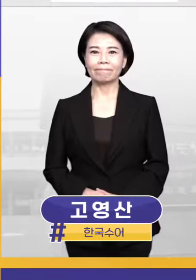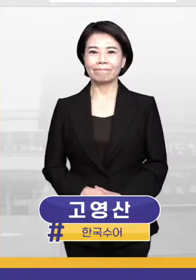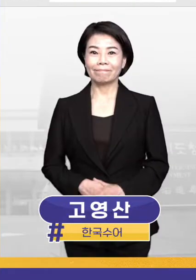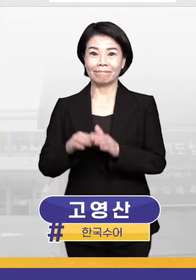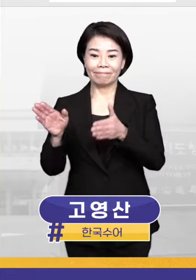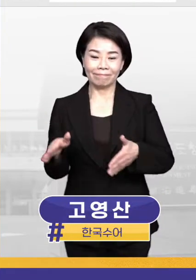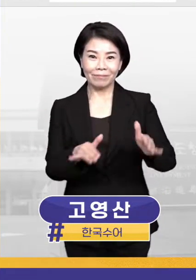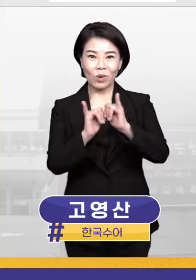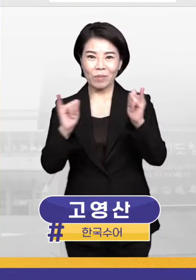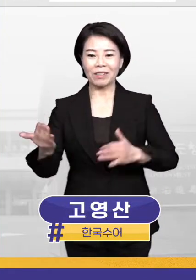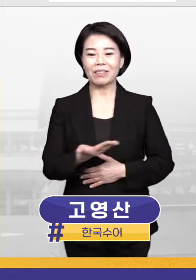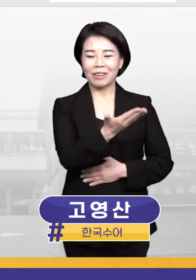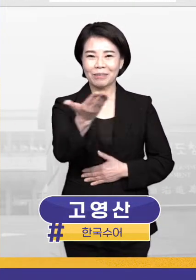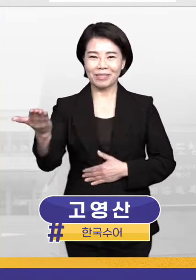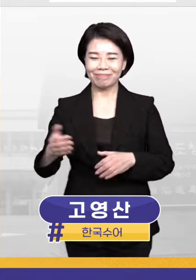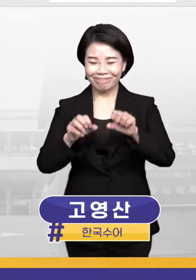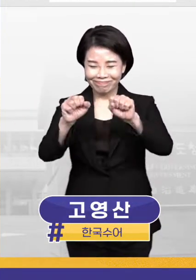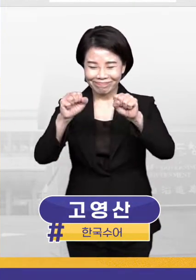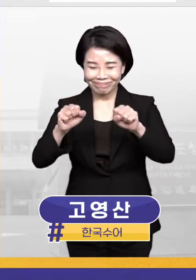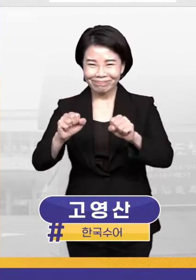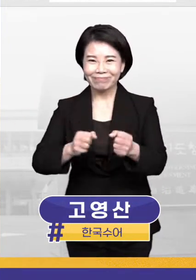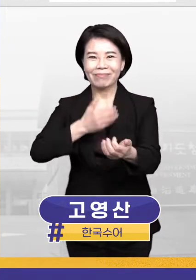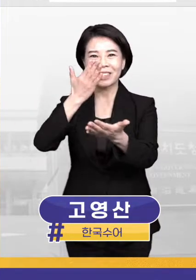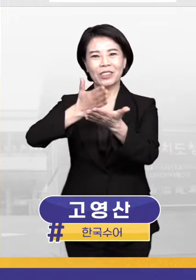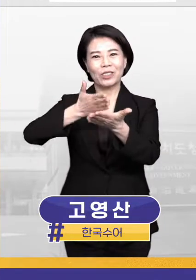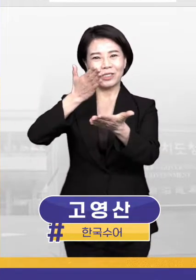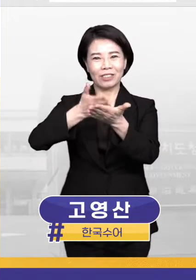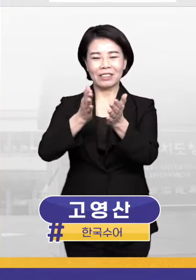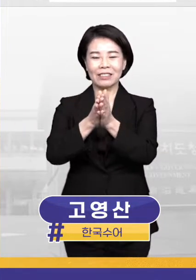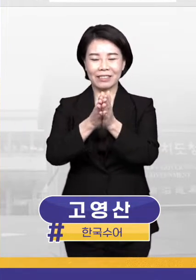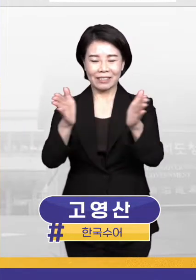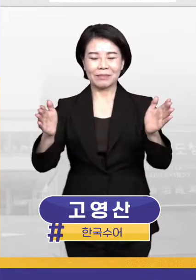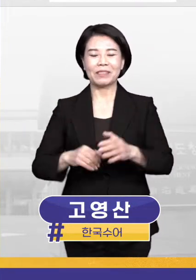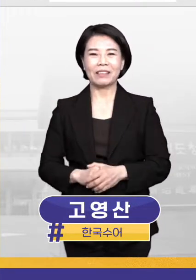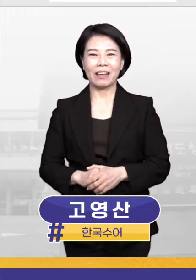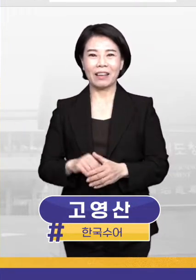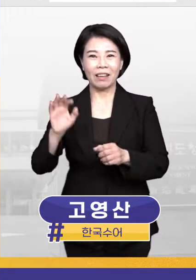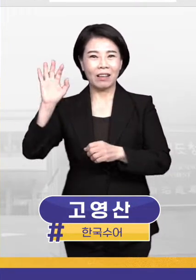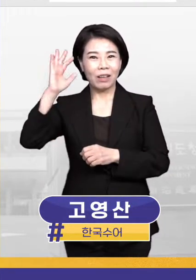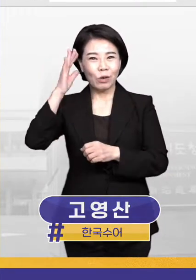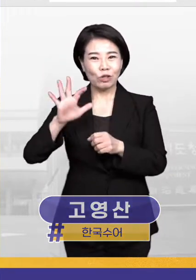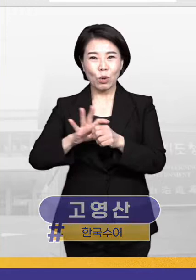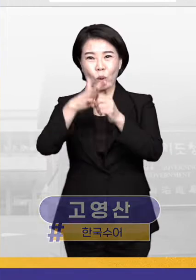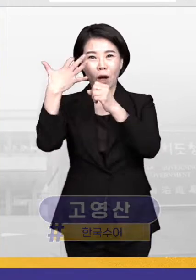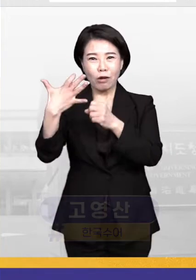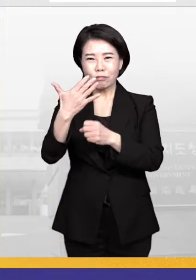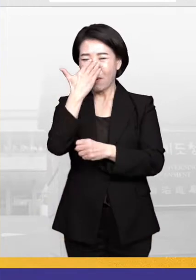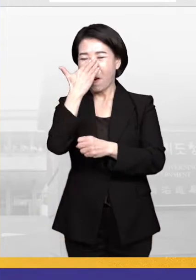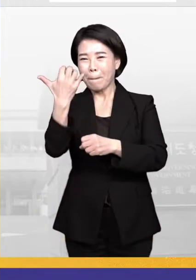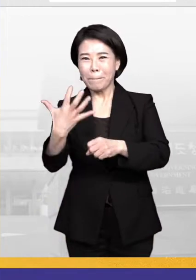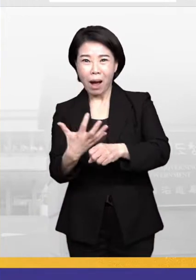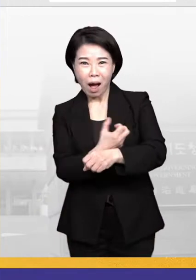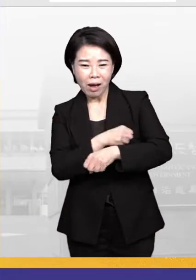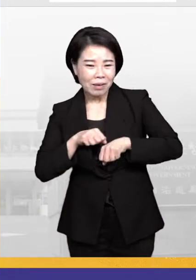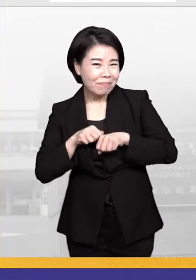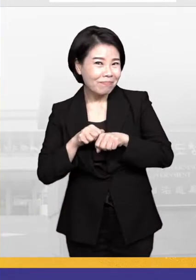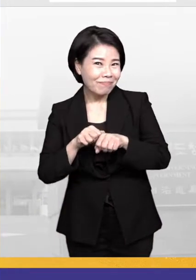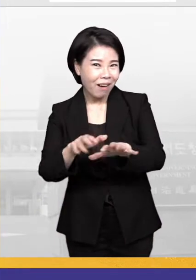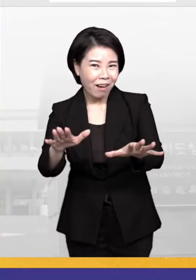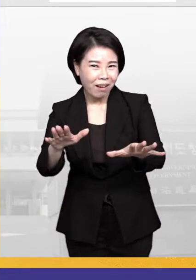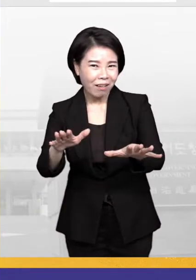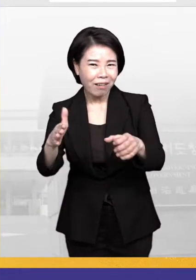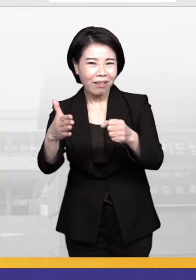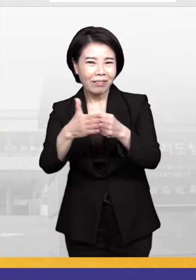도민 여러분 안녕하세요. 몬땅뉴스의 이다은입니다. 최근 코로나19가 연일 최고치를 경신하고 있습니다.